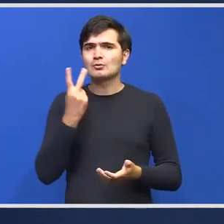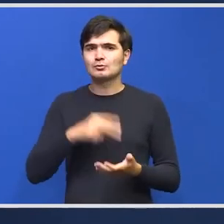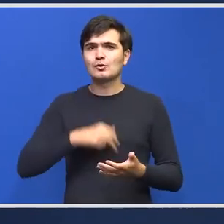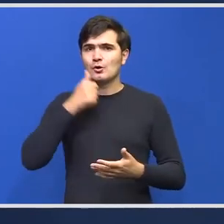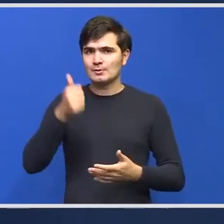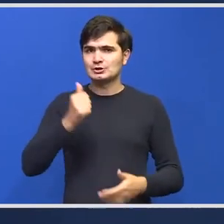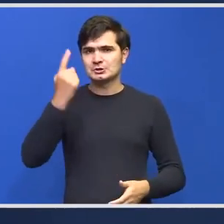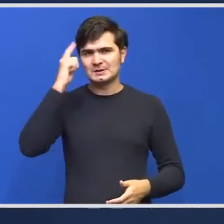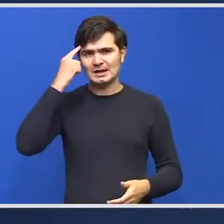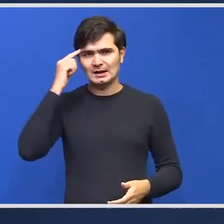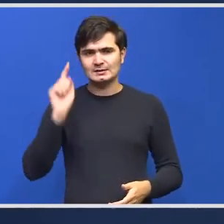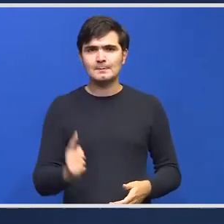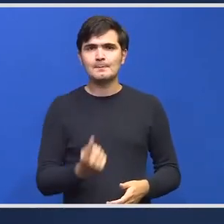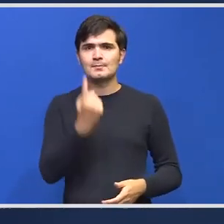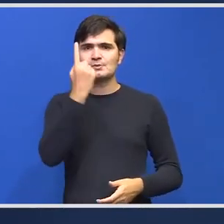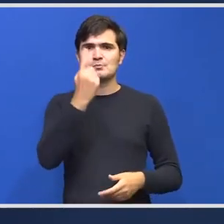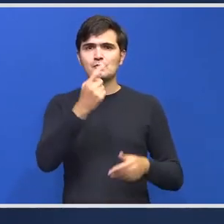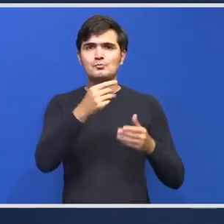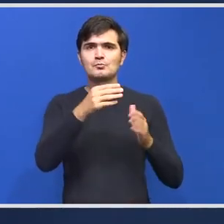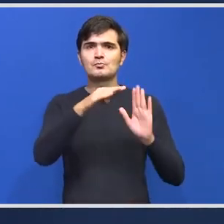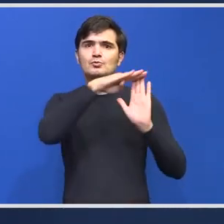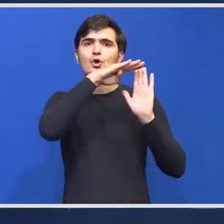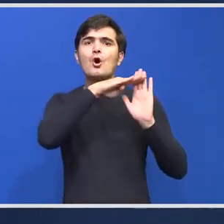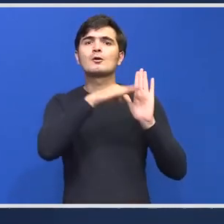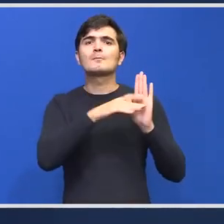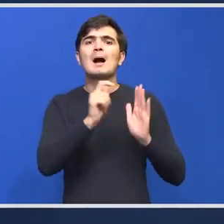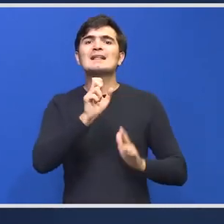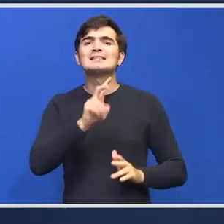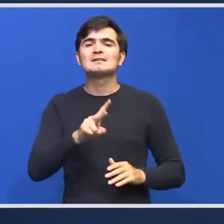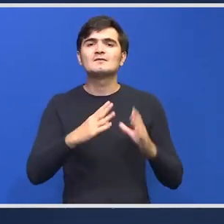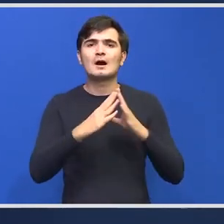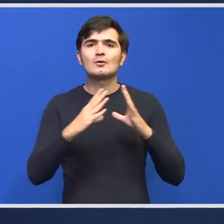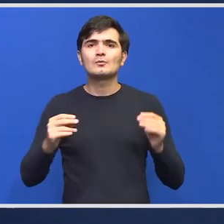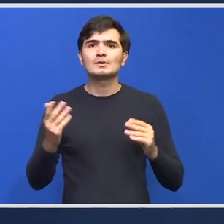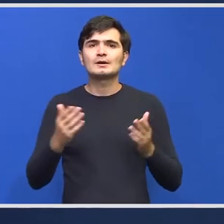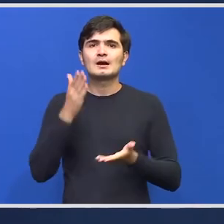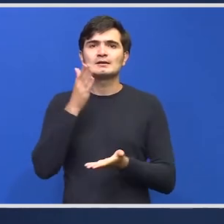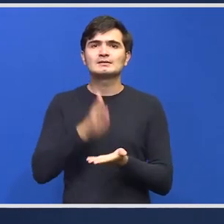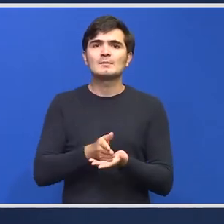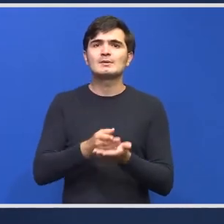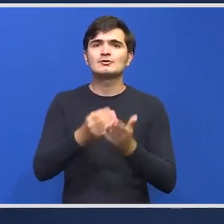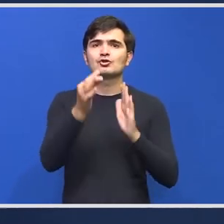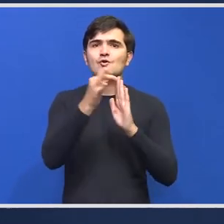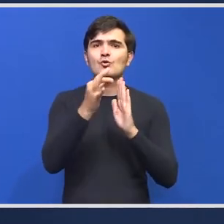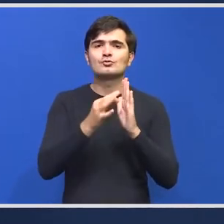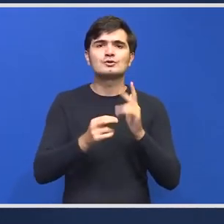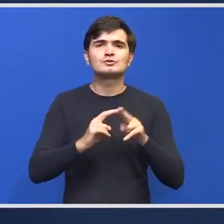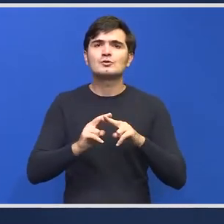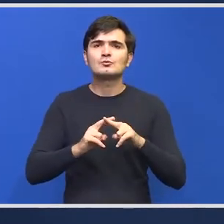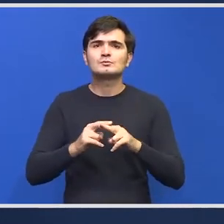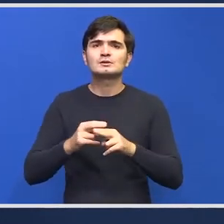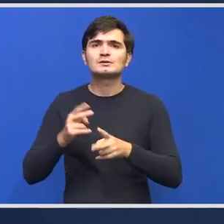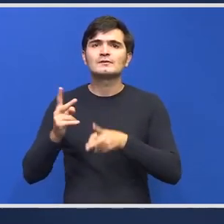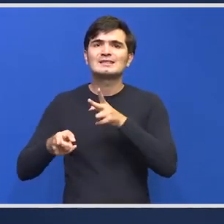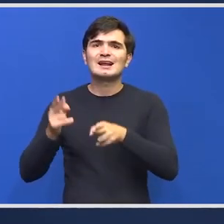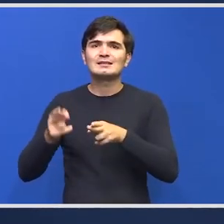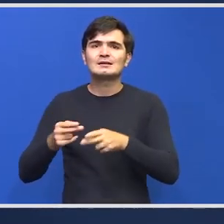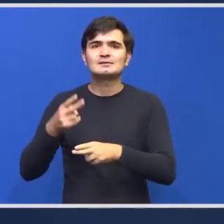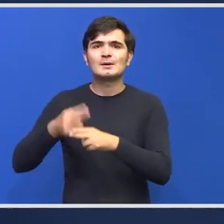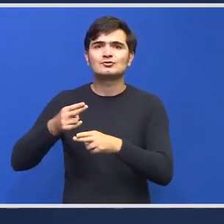primul normativ al României care stabilește condițiile în care se pot trata pacienții cu arsuri severe